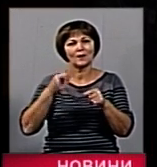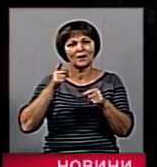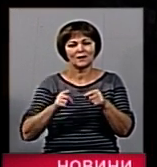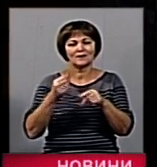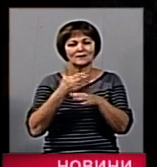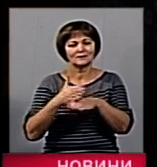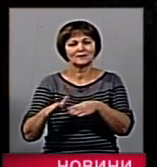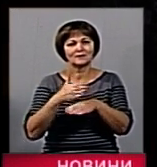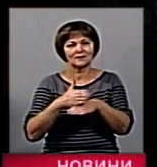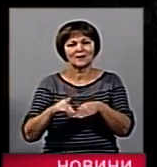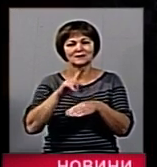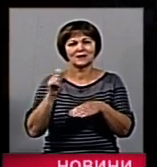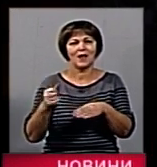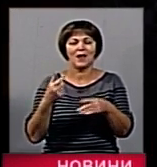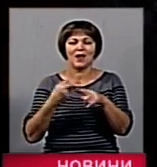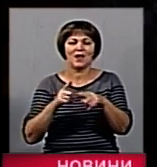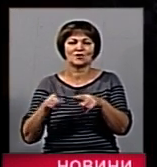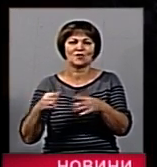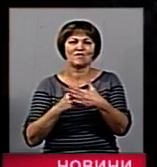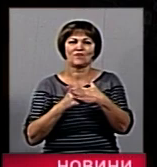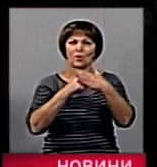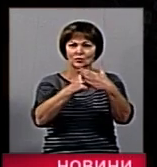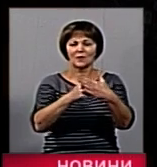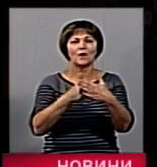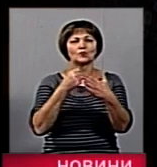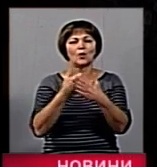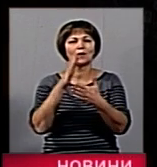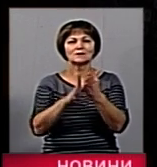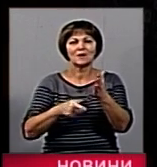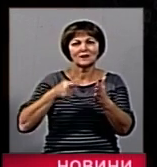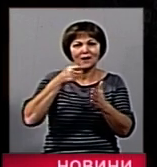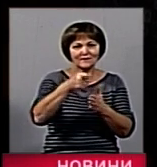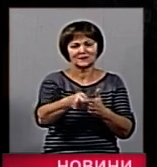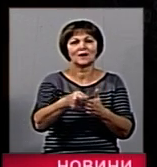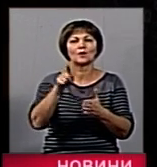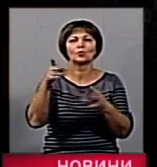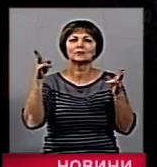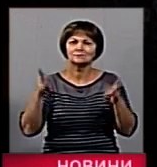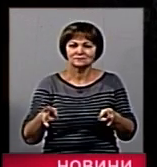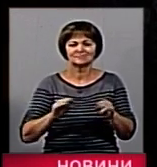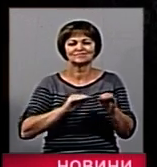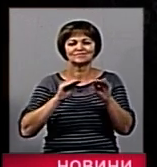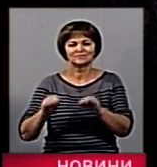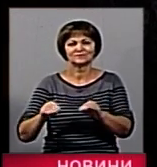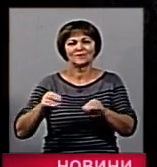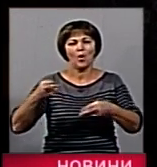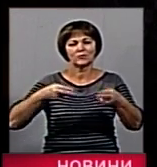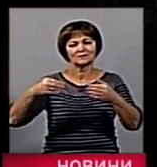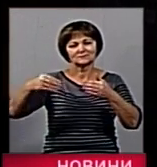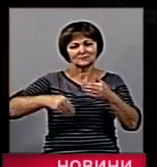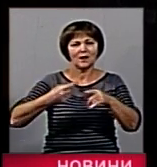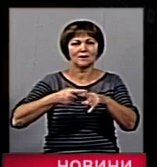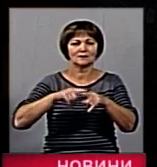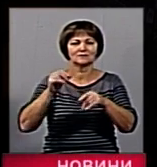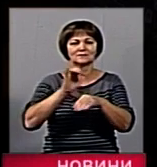кошти поступають на рахунок благодійного фонду, до якого запишуть заяви хлопці, яким необхідне протезування, і вже ці кошти